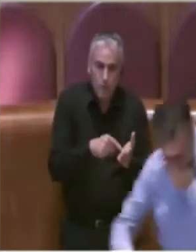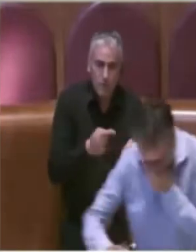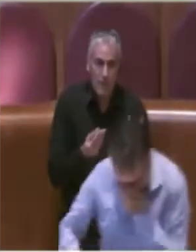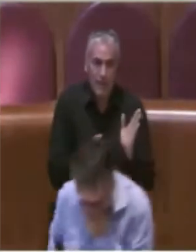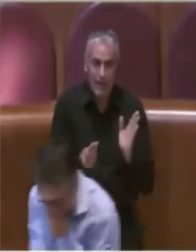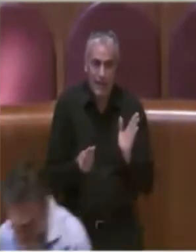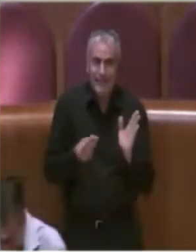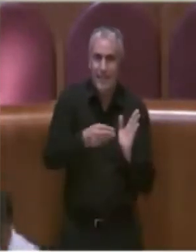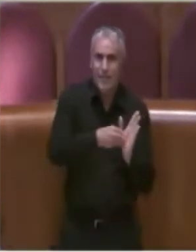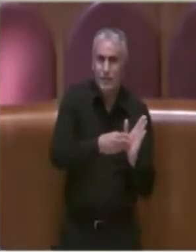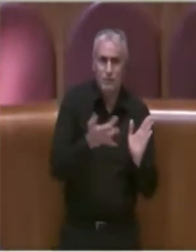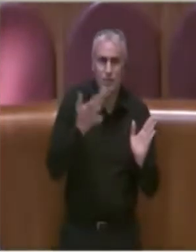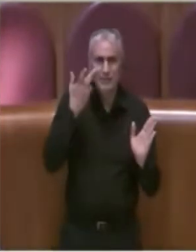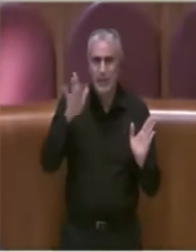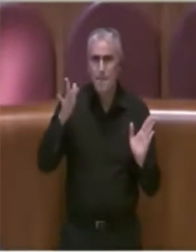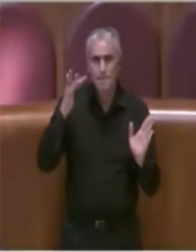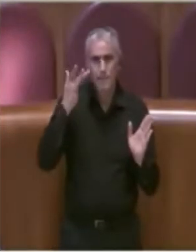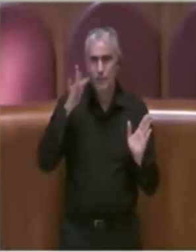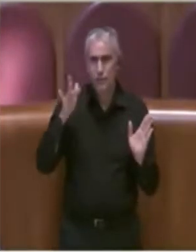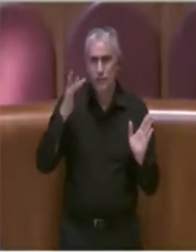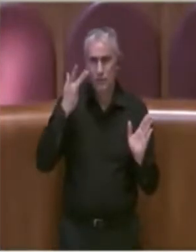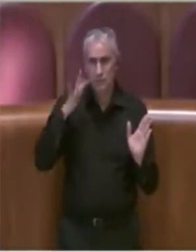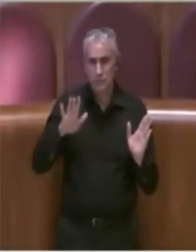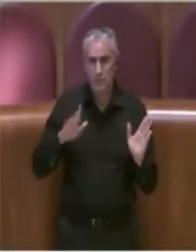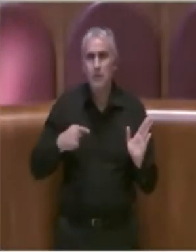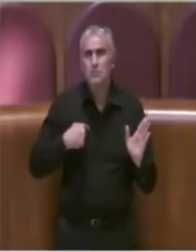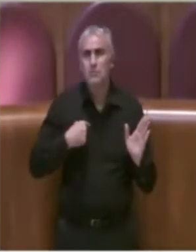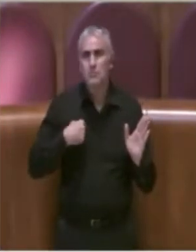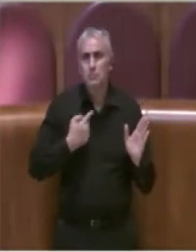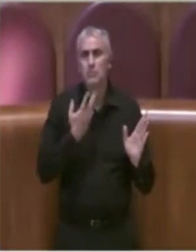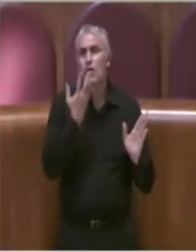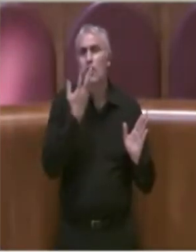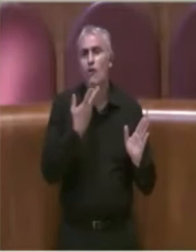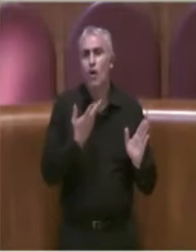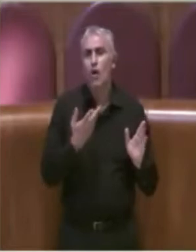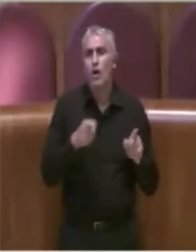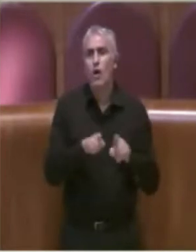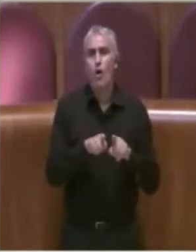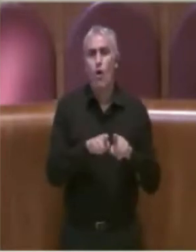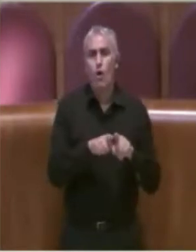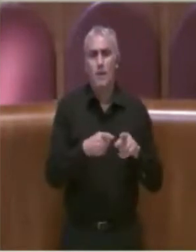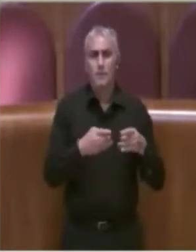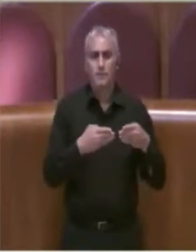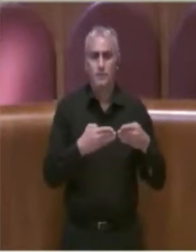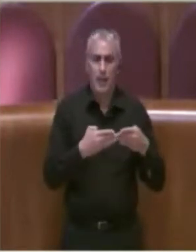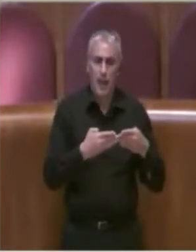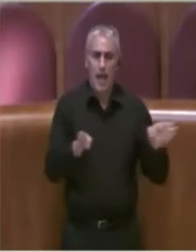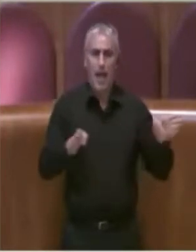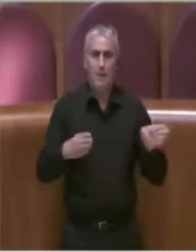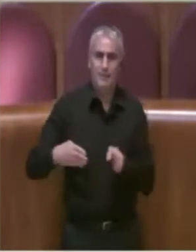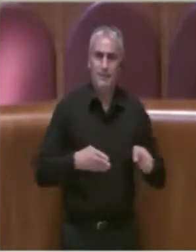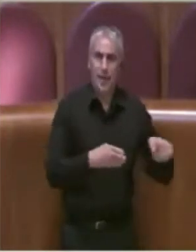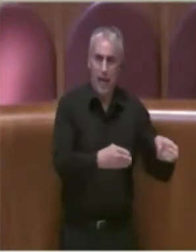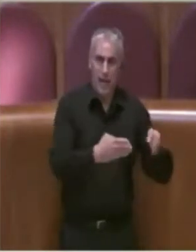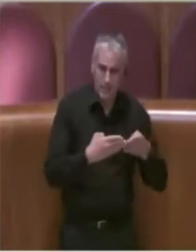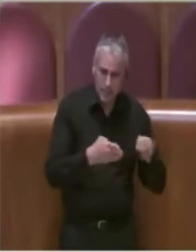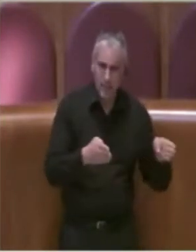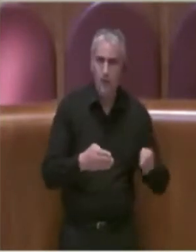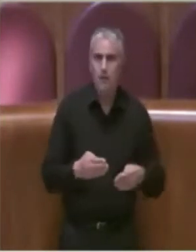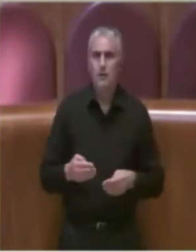perché in fondo noi diciamo, apriamo questa finestra, diamo la possibilità di